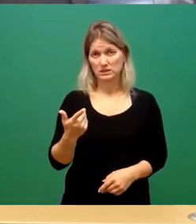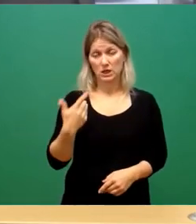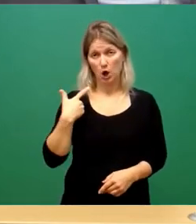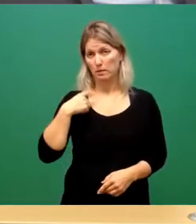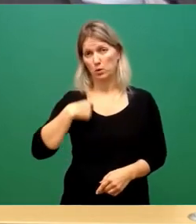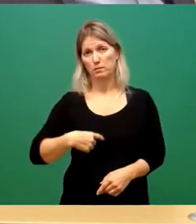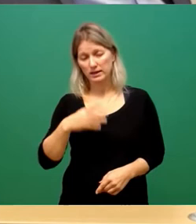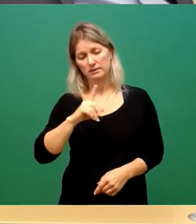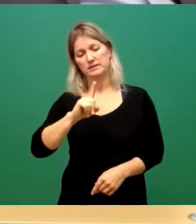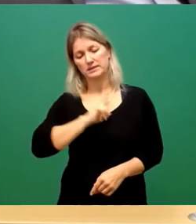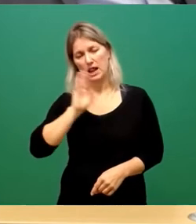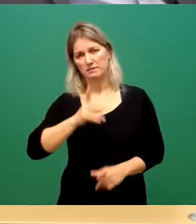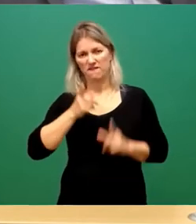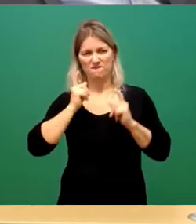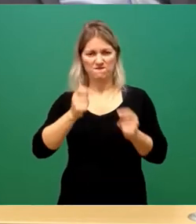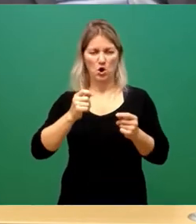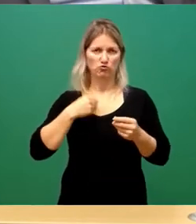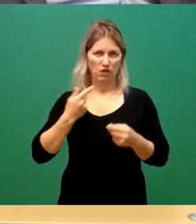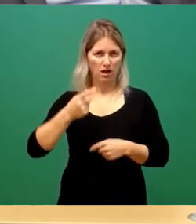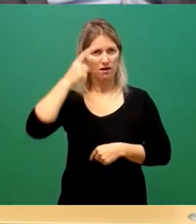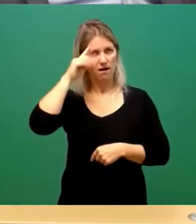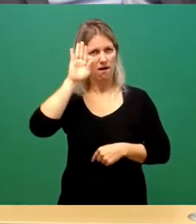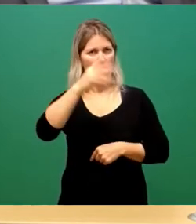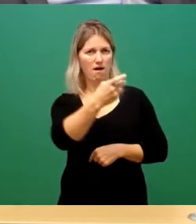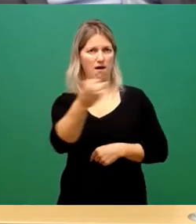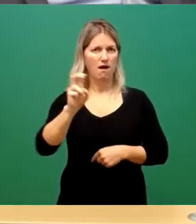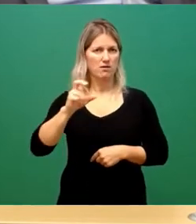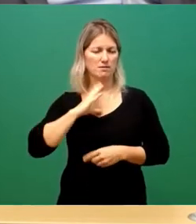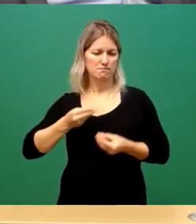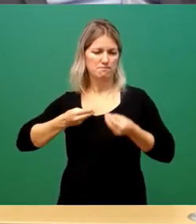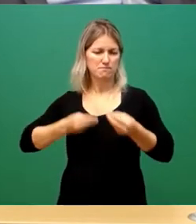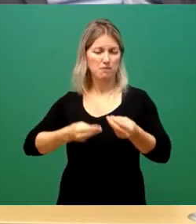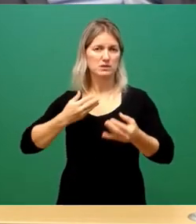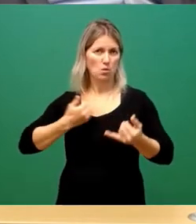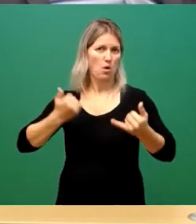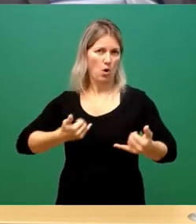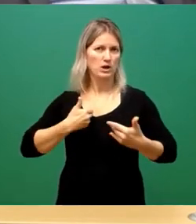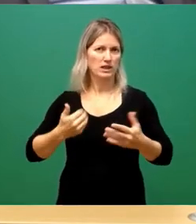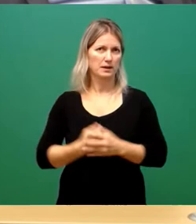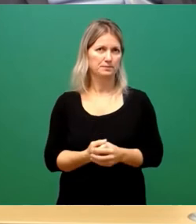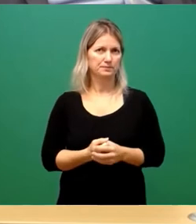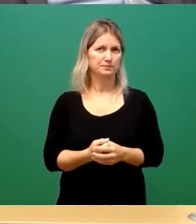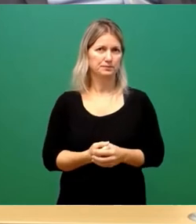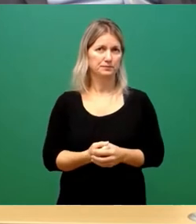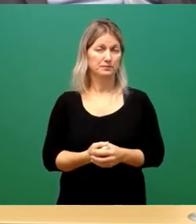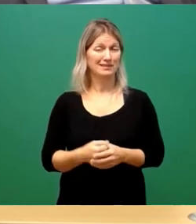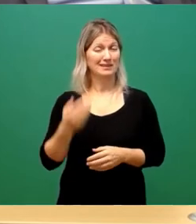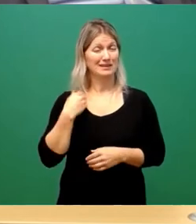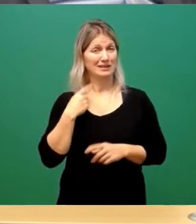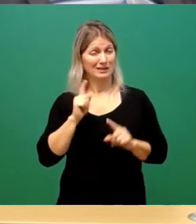Vorschlägen in den Rat hineingehen. Das macht er heute. Der Oberbürgermeister hat in jeder dieser Runden auch gesagt.